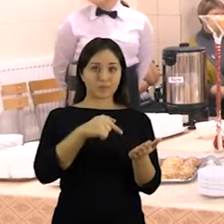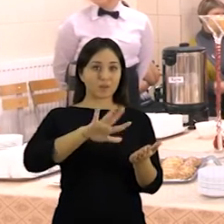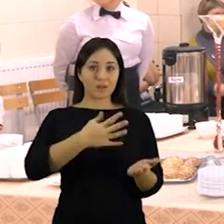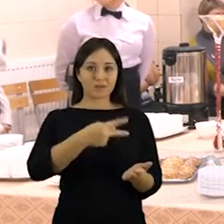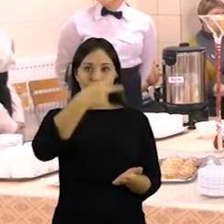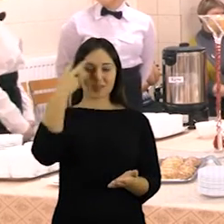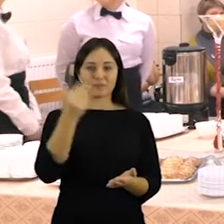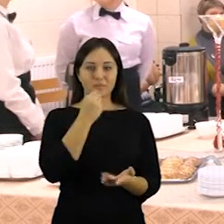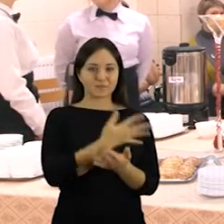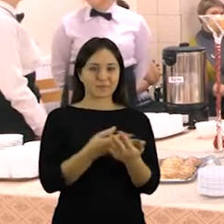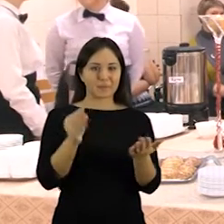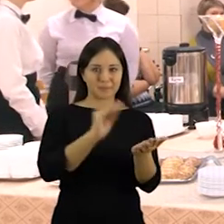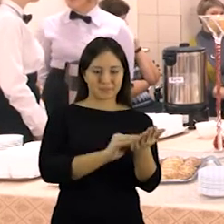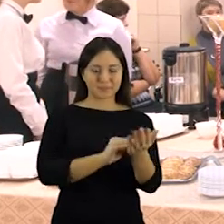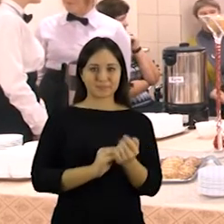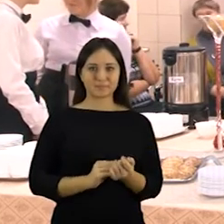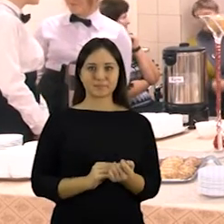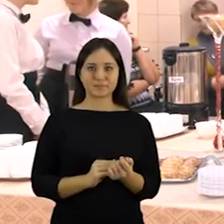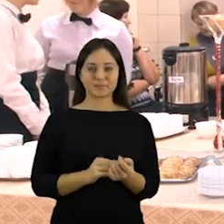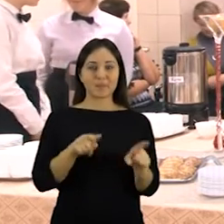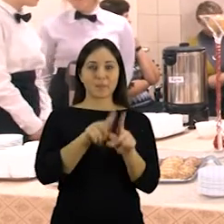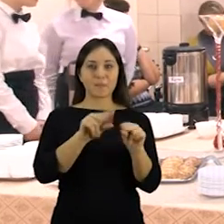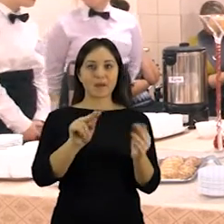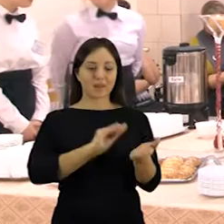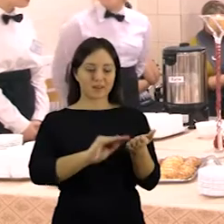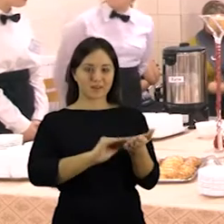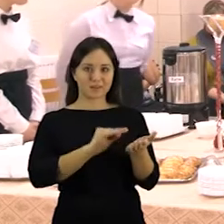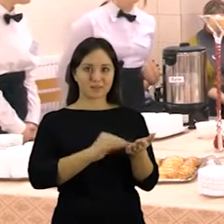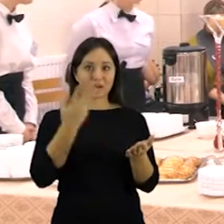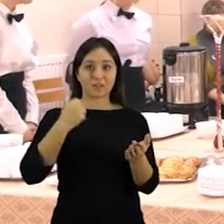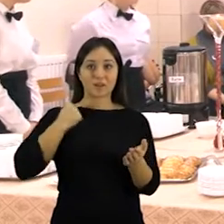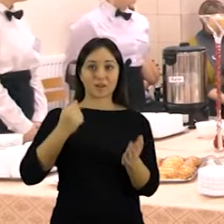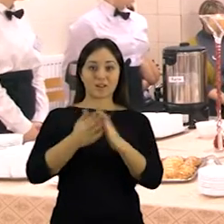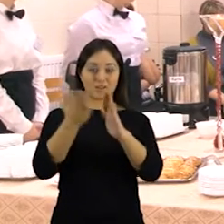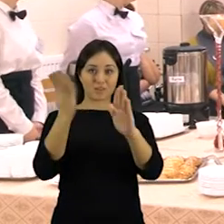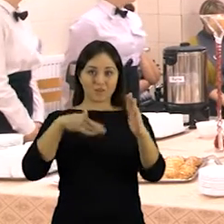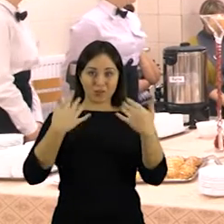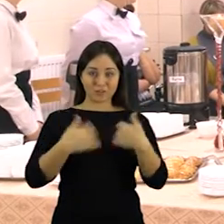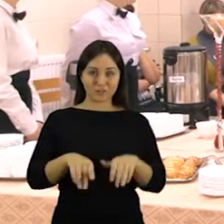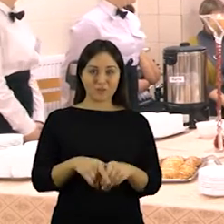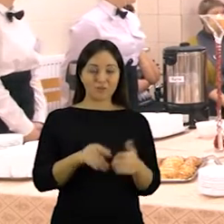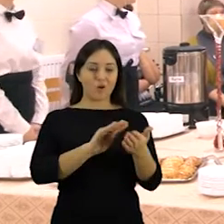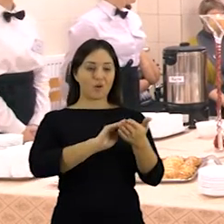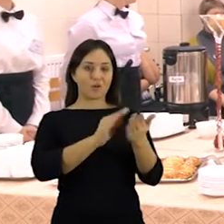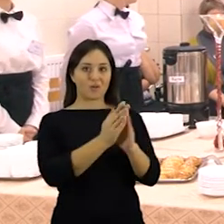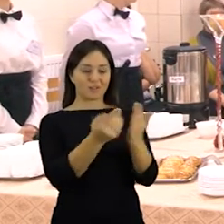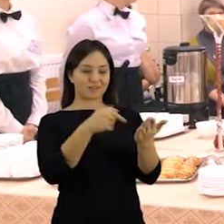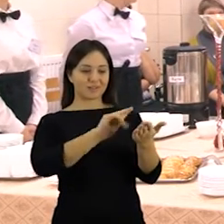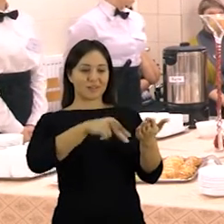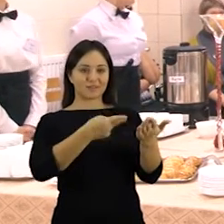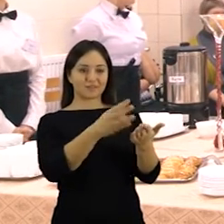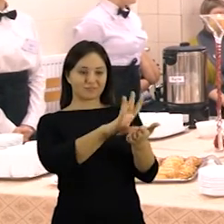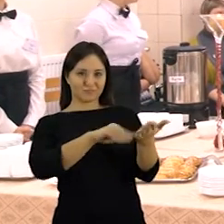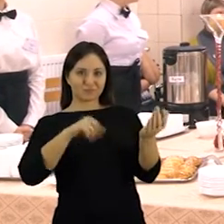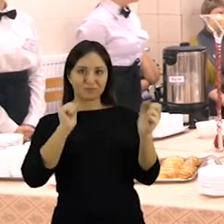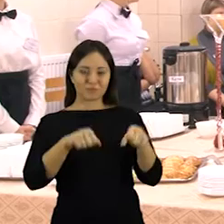būtent lietuviškų nacionalinių patiekalų. Ir palinkėjimas jiems, kad jie grįžė į namus, galbūt kažką tai